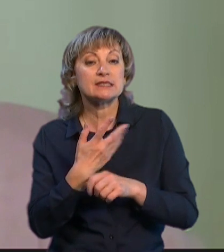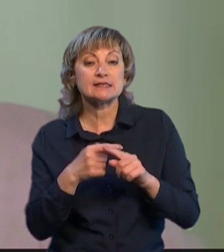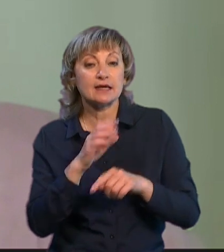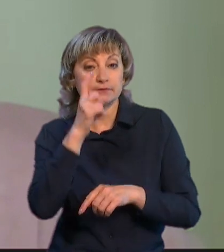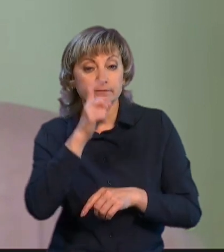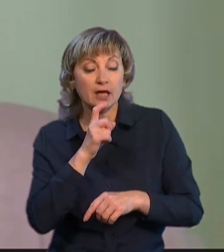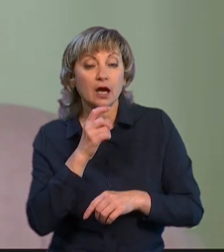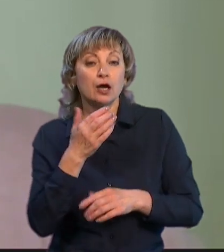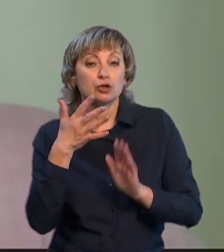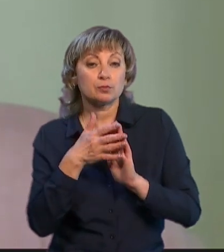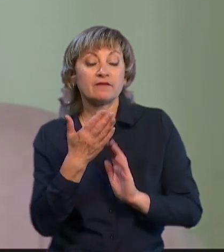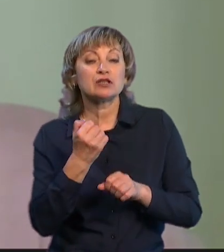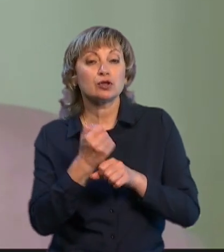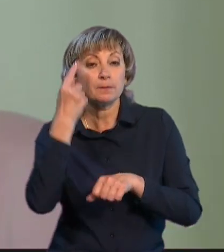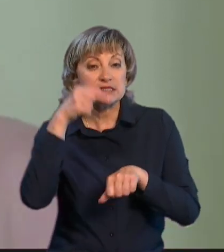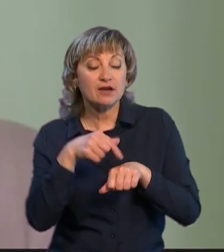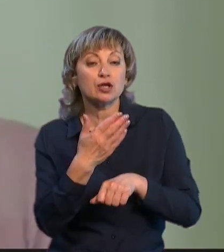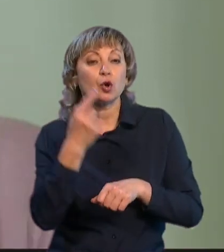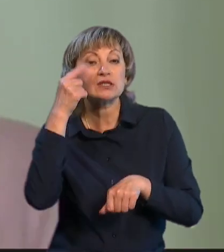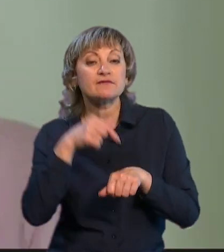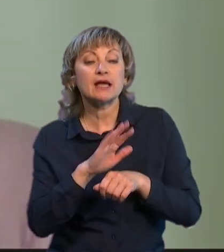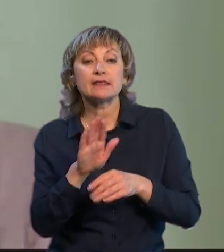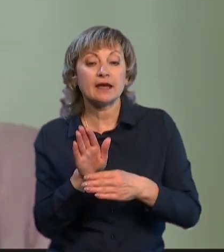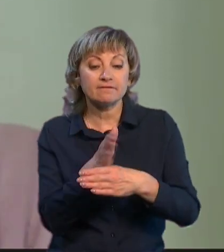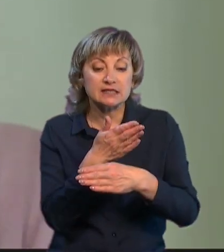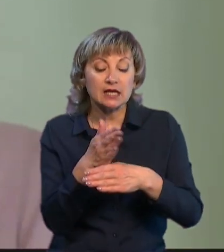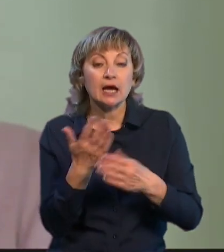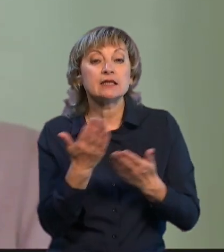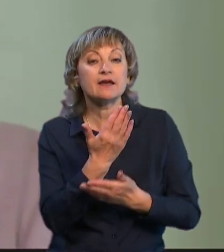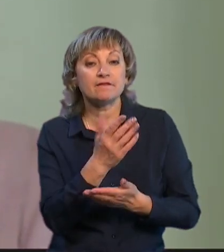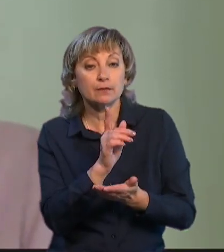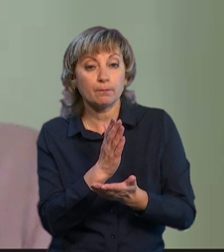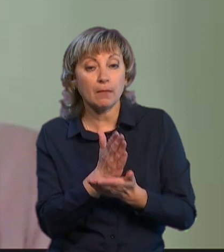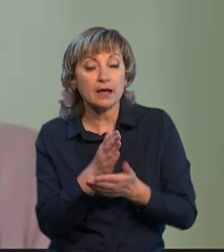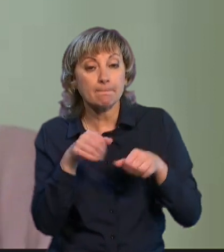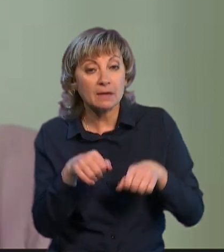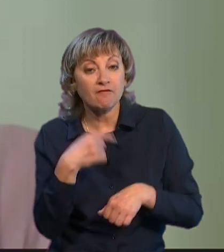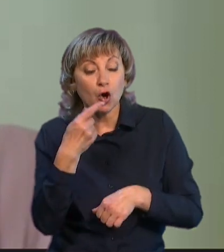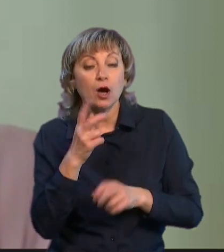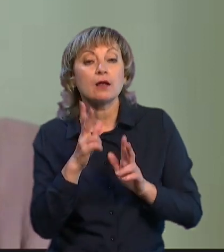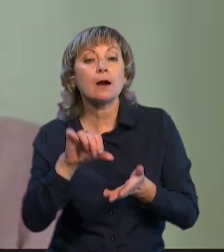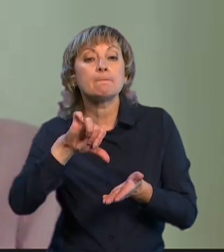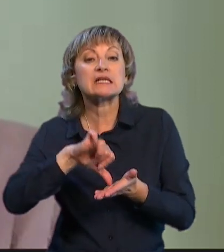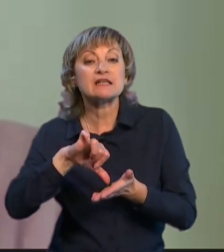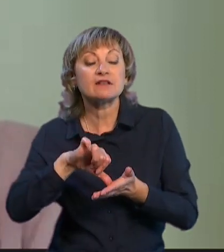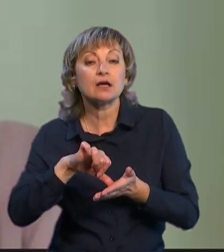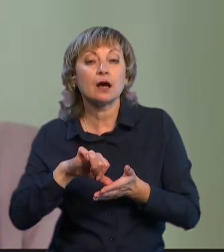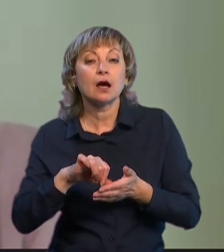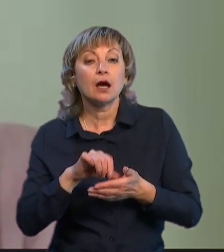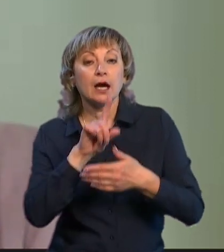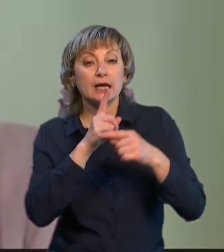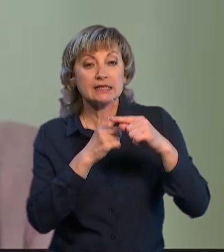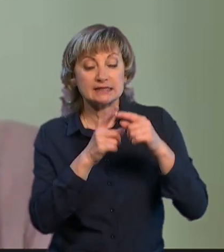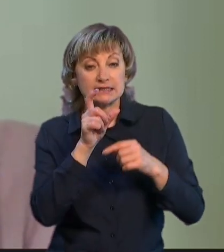він робить свідомо. Просто його свідомість не відсікає отого, де він має право говорити як представник саме Христа на